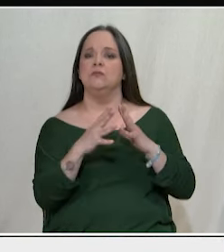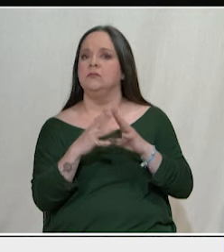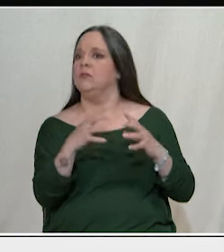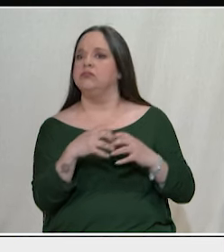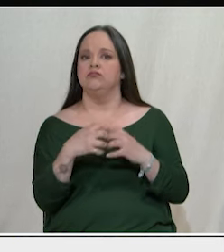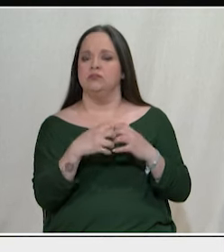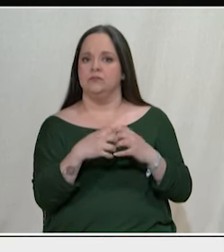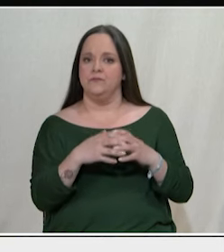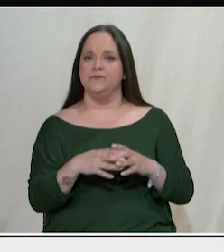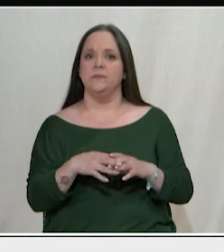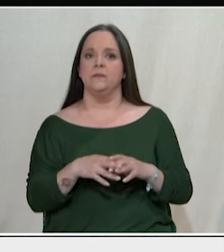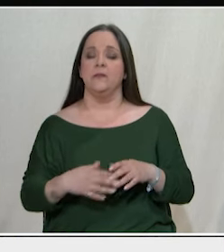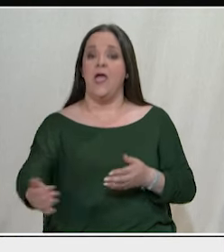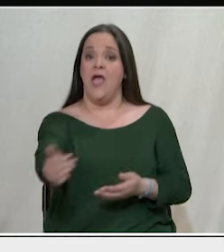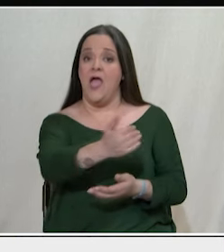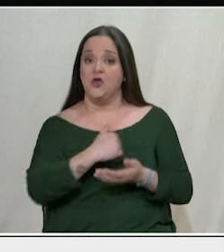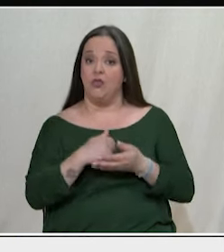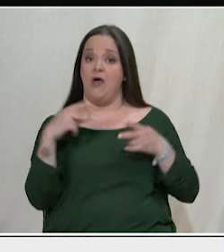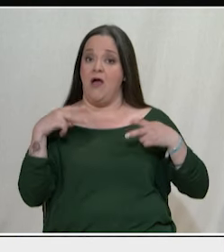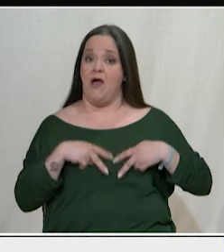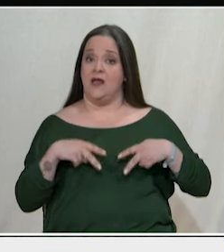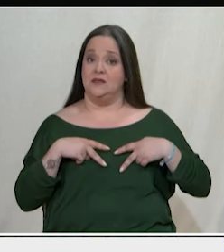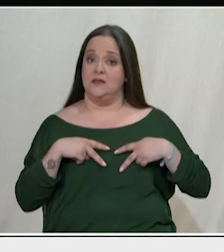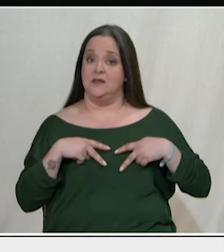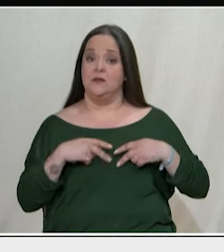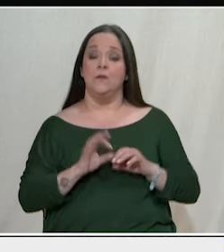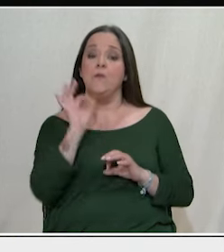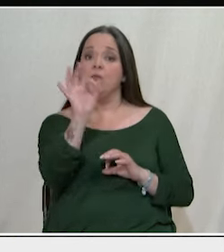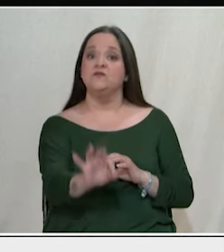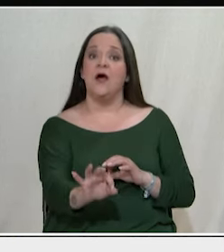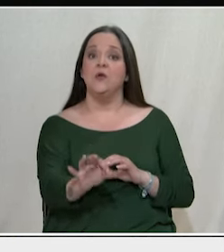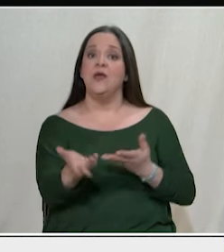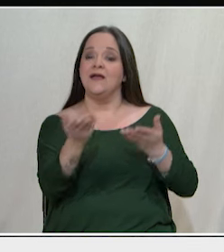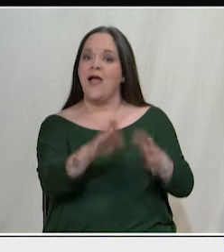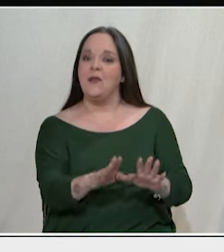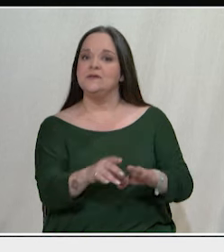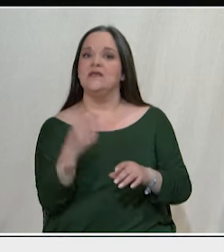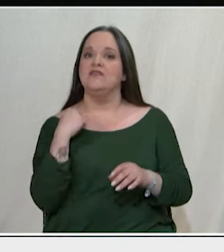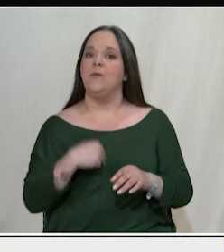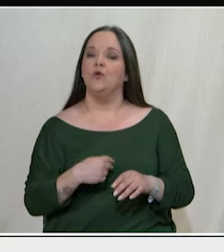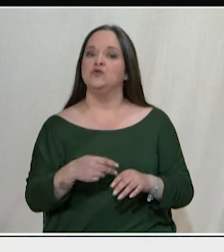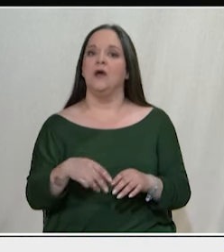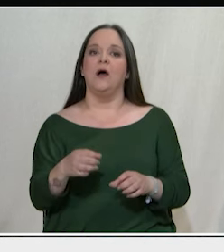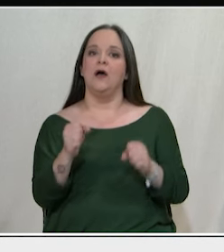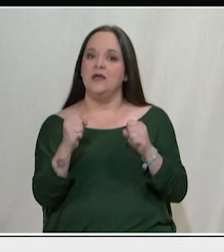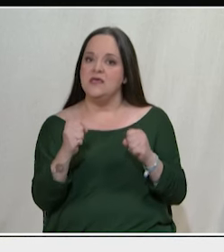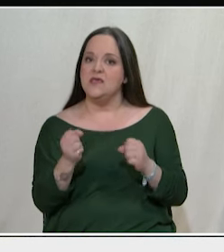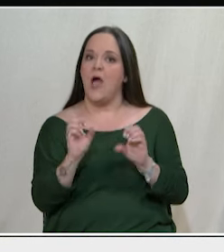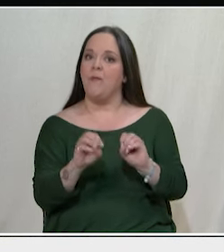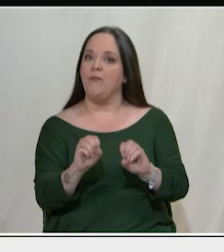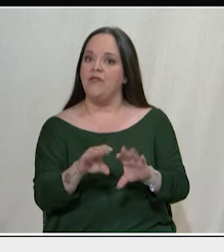κρατικά έσοδα, τα οποία δεν πάνε μετά στην κάλυψη των κοινωνικών αναγκών σε δημόσια υγεία, παιδεία κτλ. αλλά